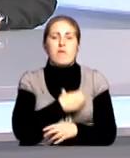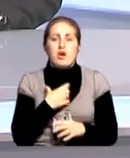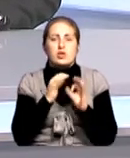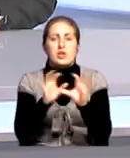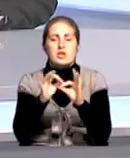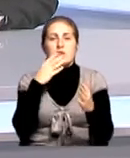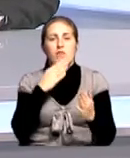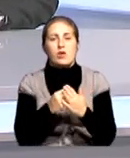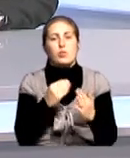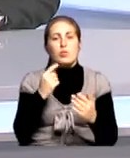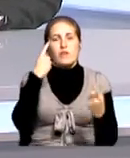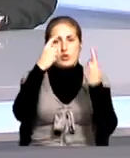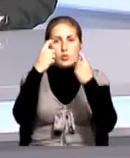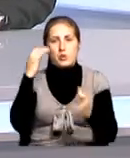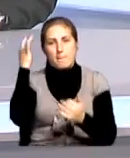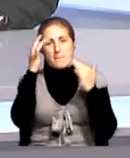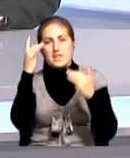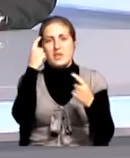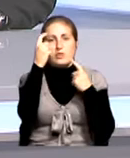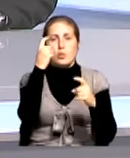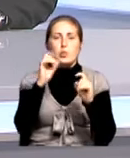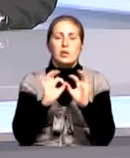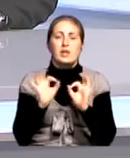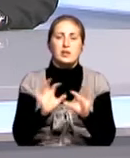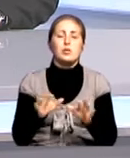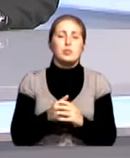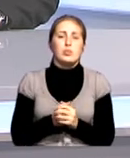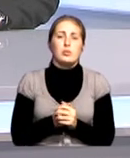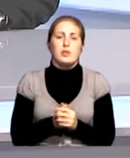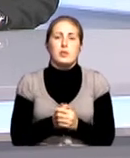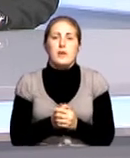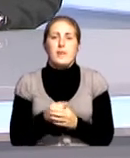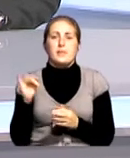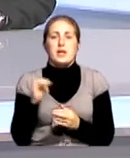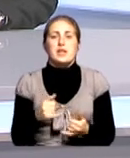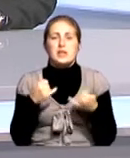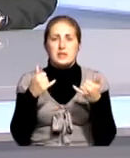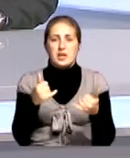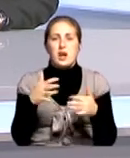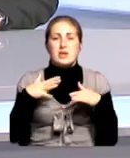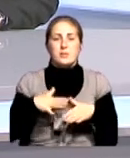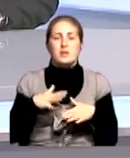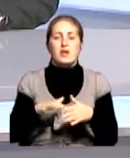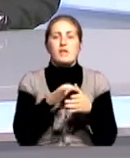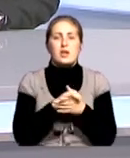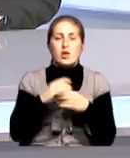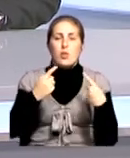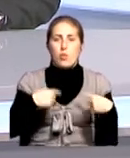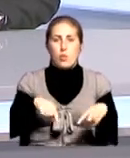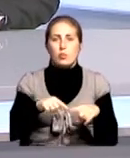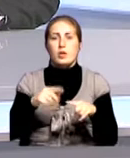информационную мысль, информационную доктрину. И для Крымского федерального округа